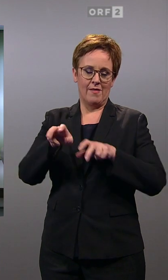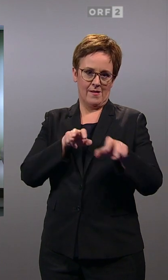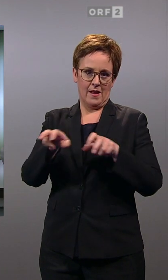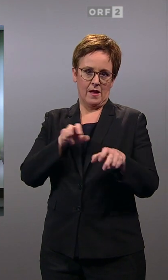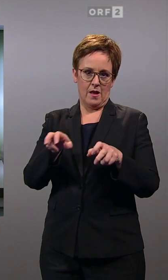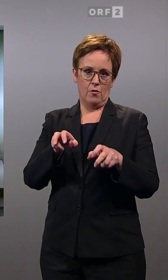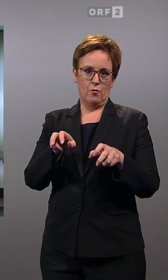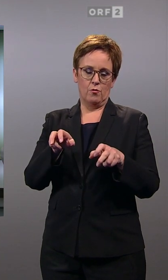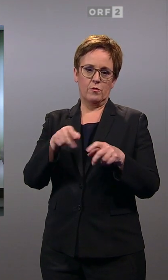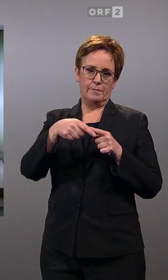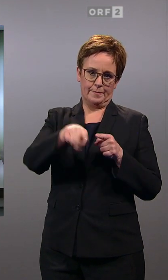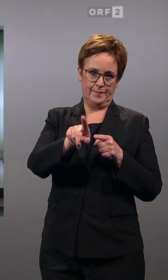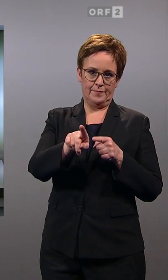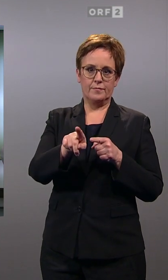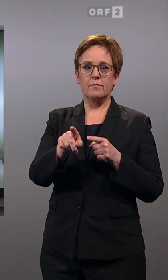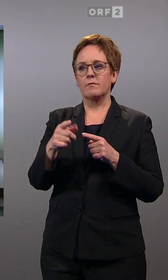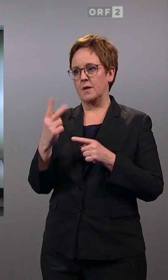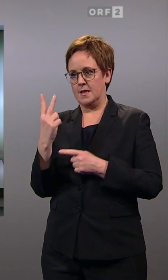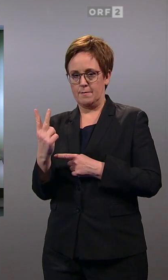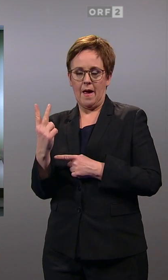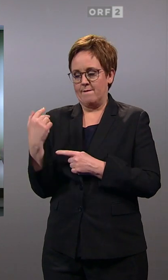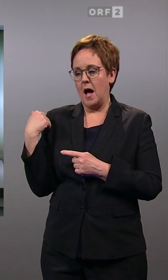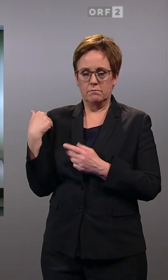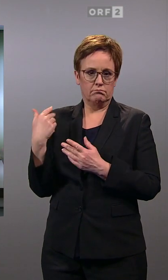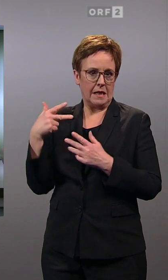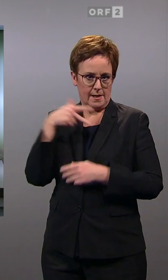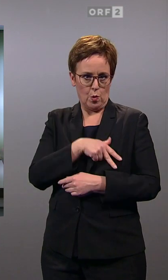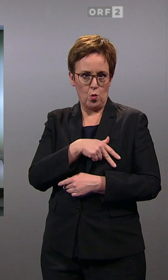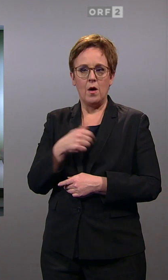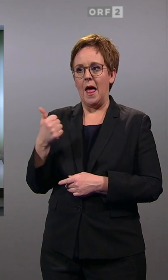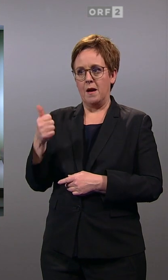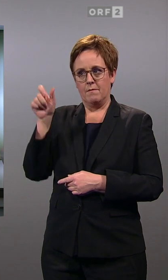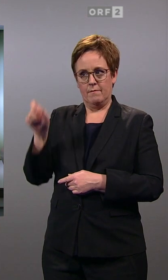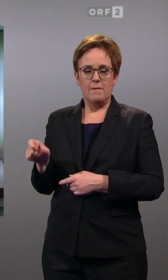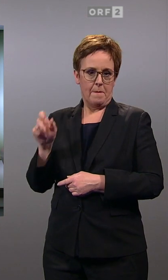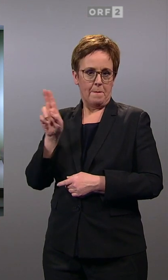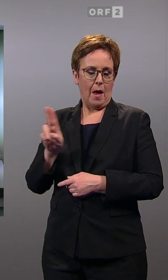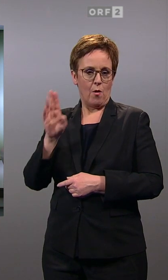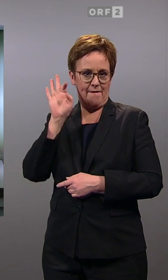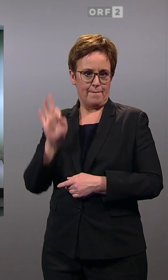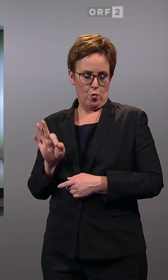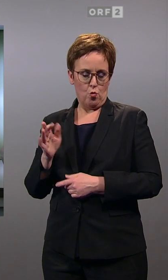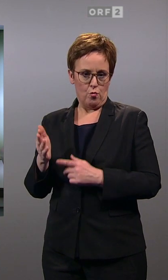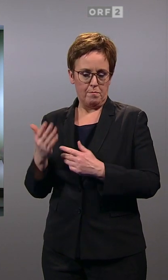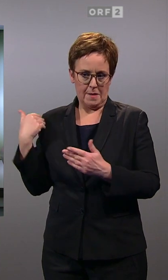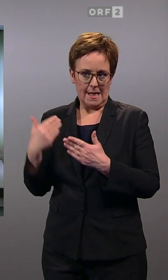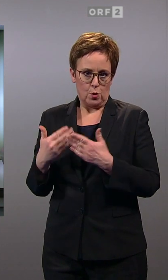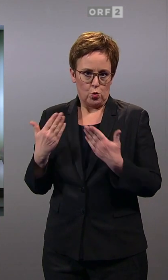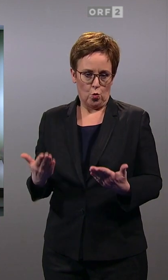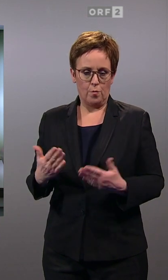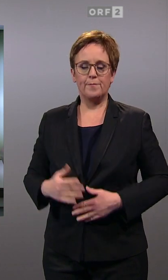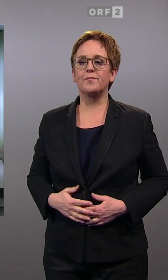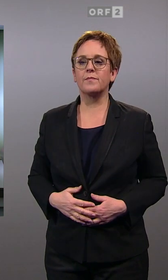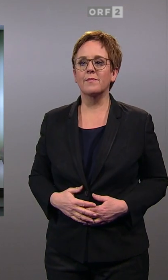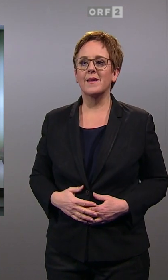besetzen kann. Zwei weitere, wie wir gesehen haben, durch die SPÖ, ein weiterer Sitz durch die Freiheitliche Partei.